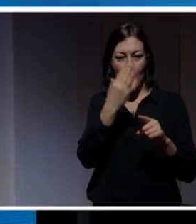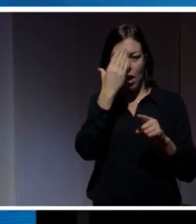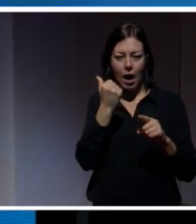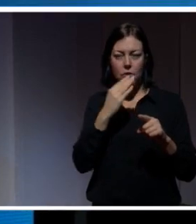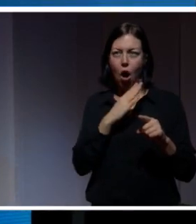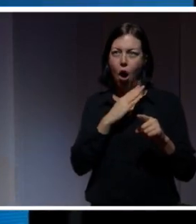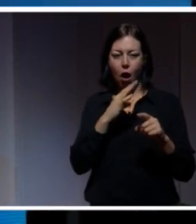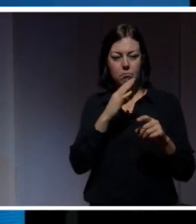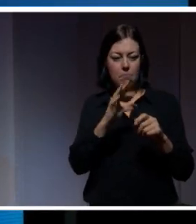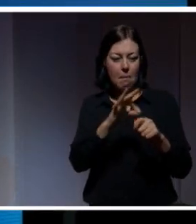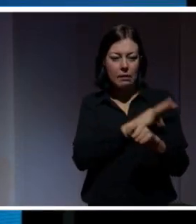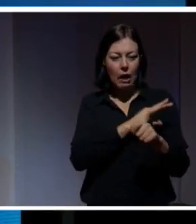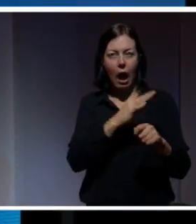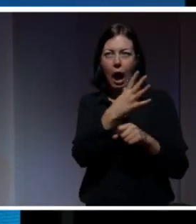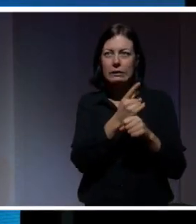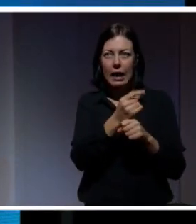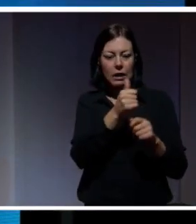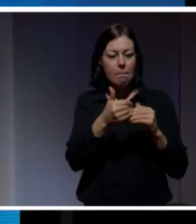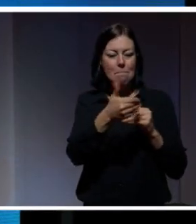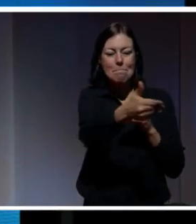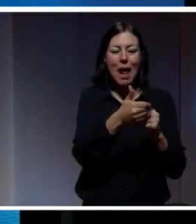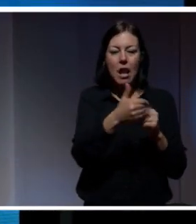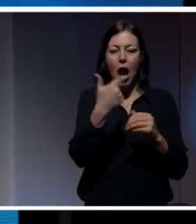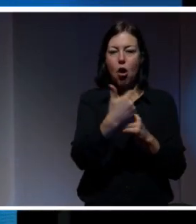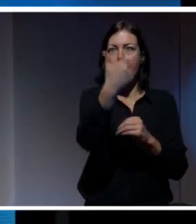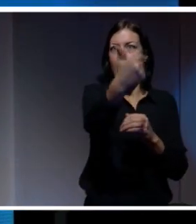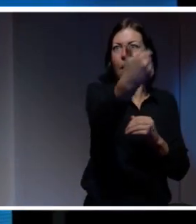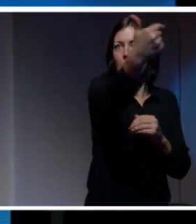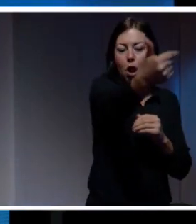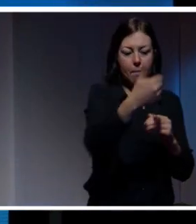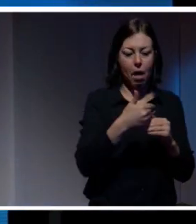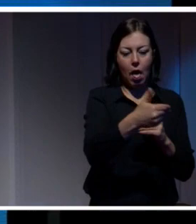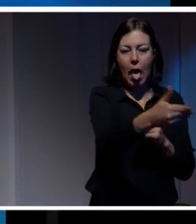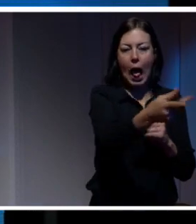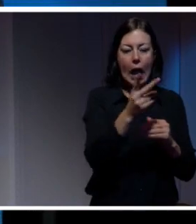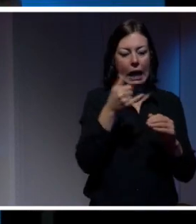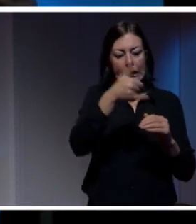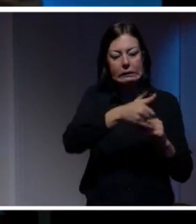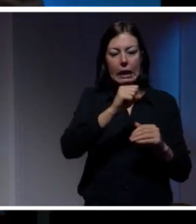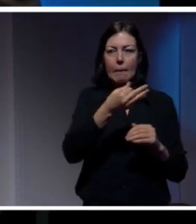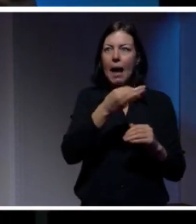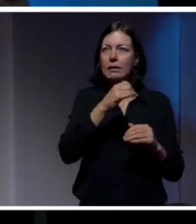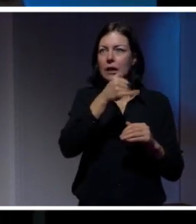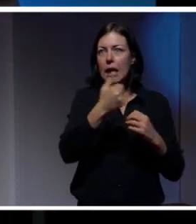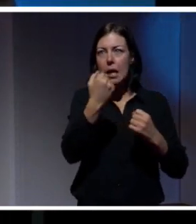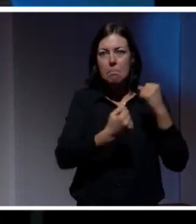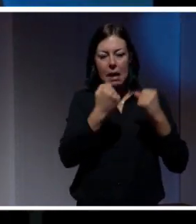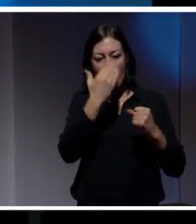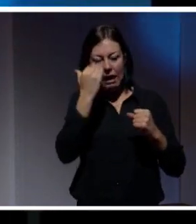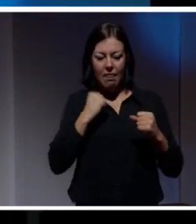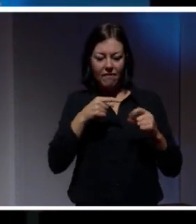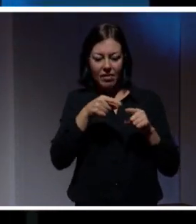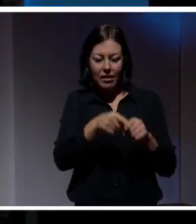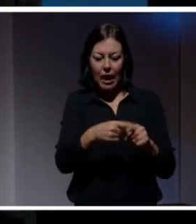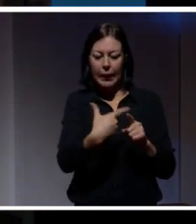istället för bara i stunden. Eller använda den teknik som byggs in idag med GPS-sändare i princip varje bil för att få en